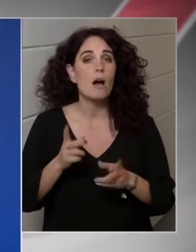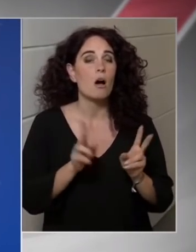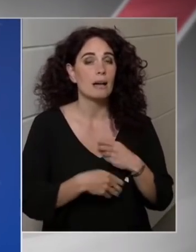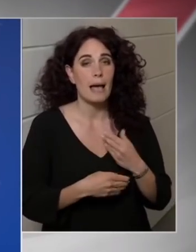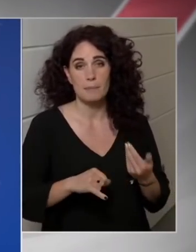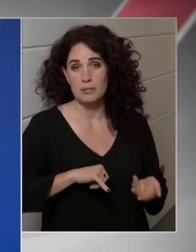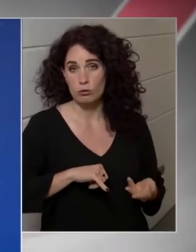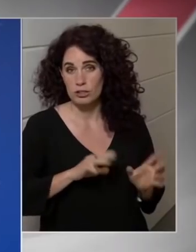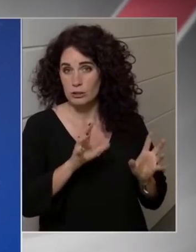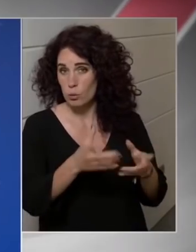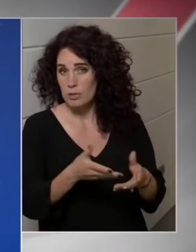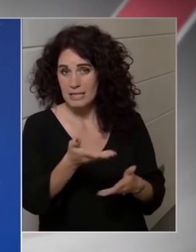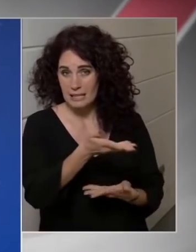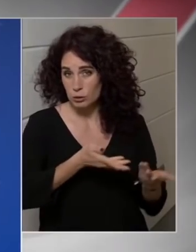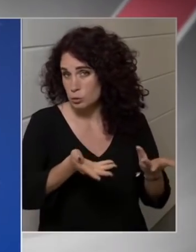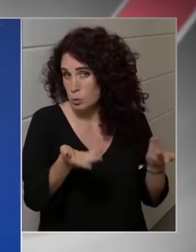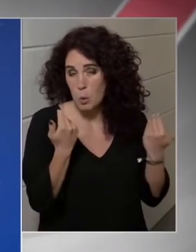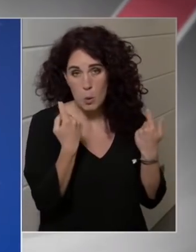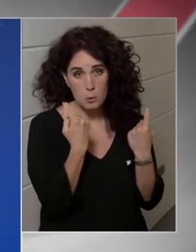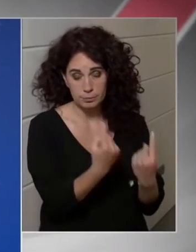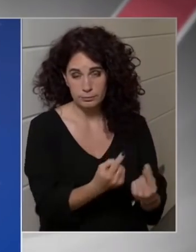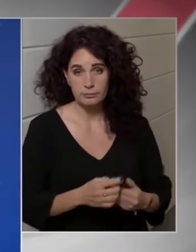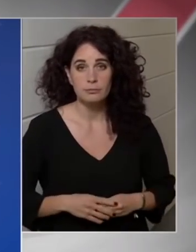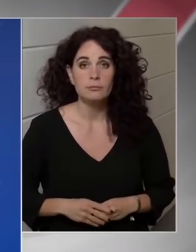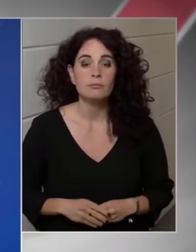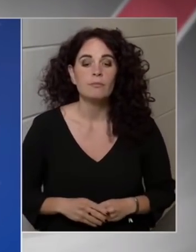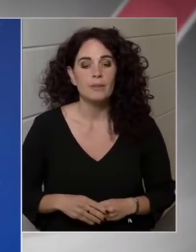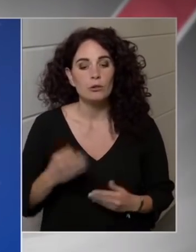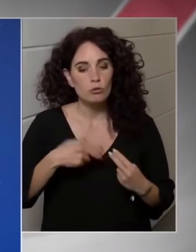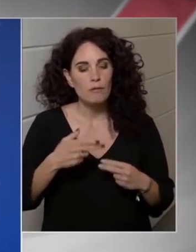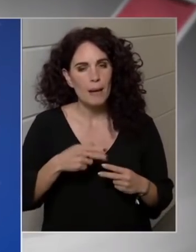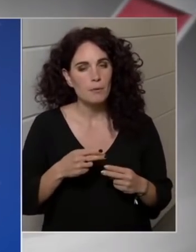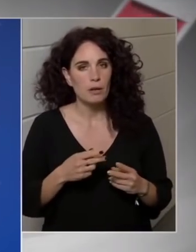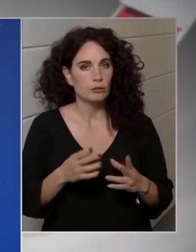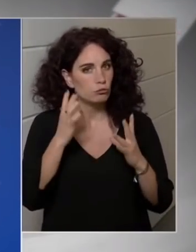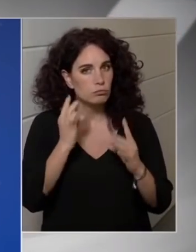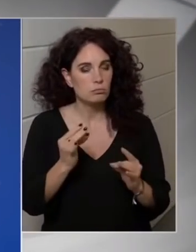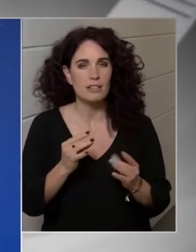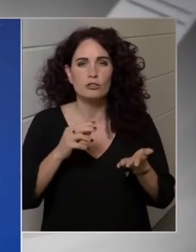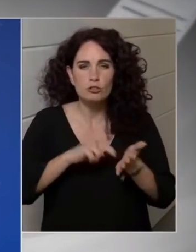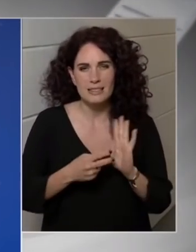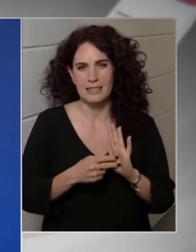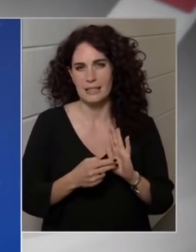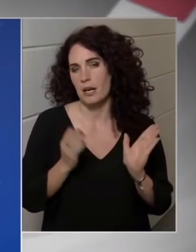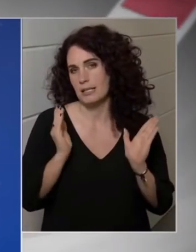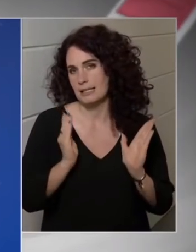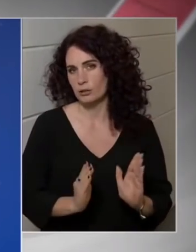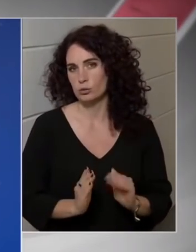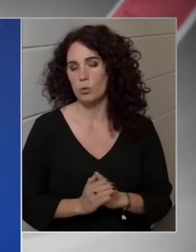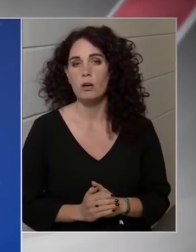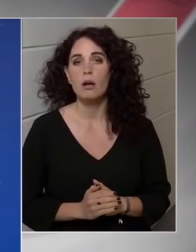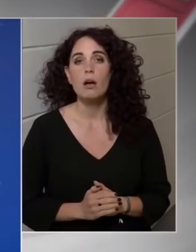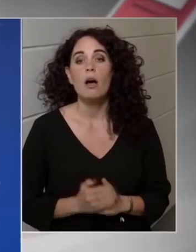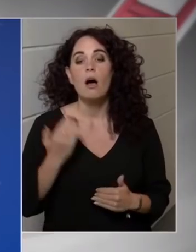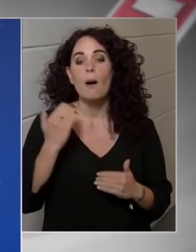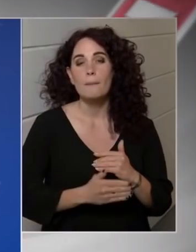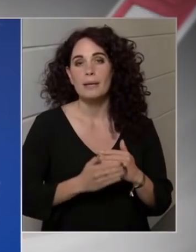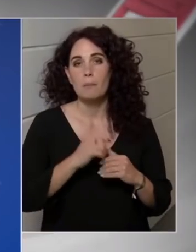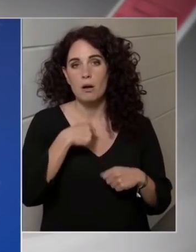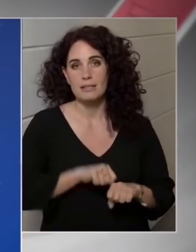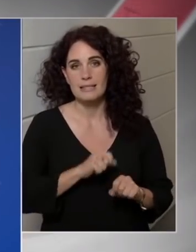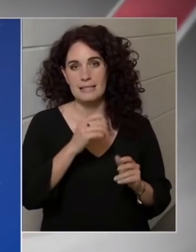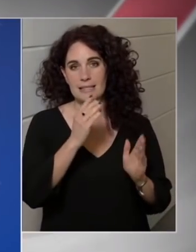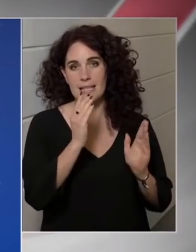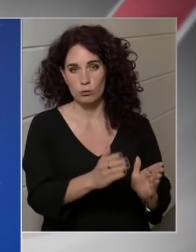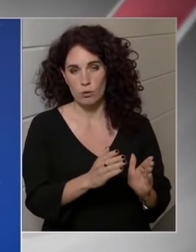szektort tekintve. Én továbbra is tartom azt az álláspontomat, azek stratégiai szektorok. Addig, mint a bankrendszerben az elmúlt 12